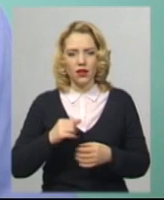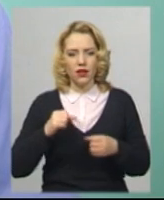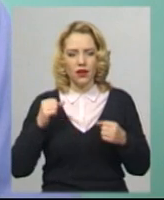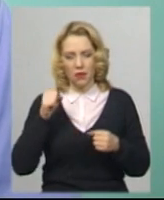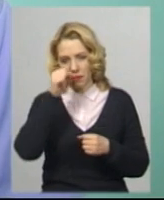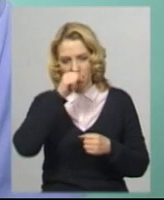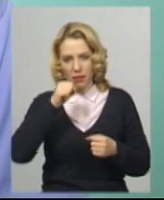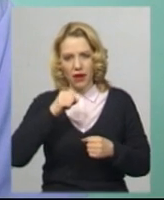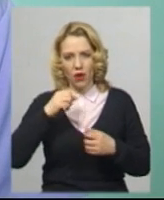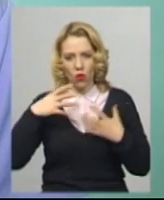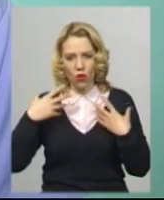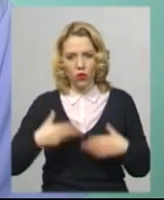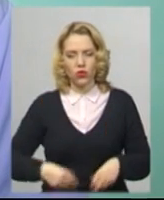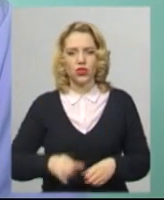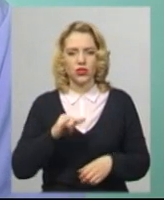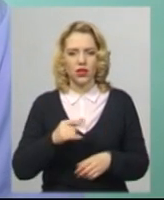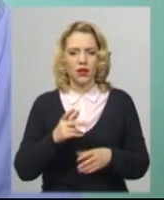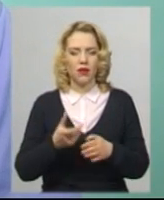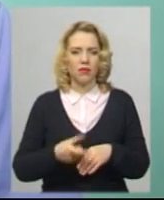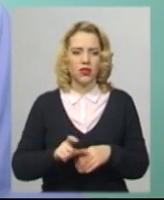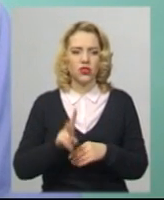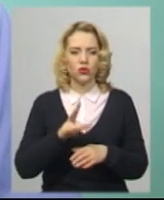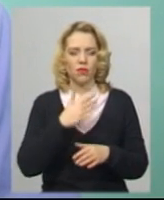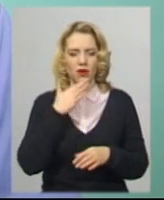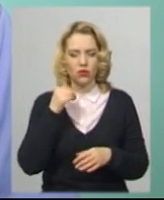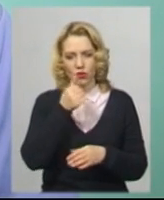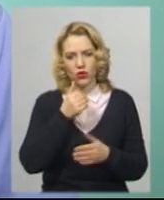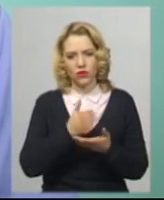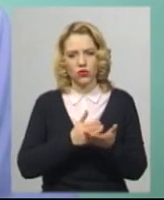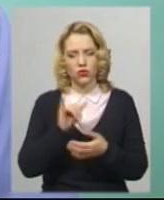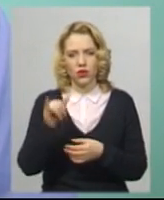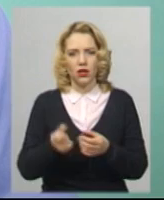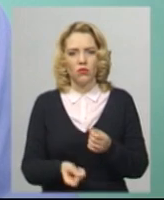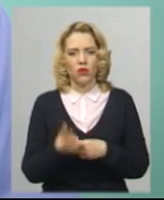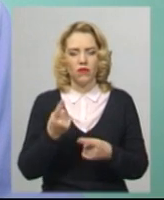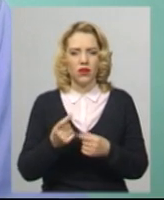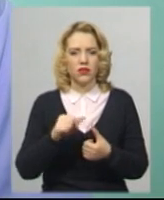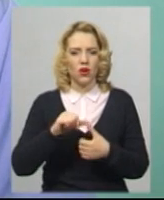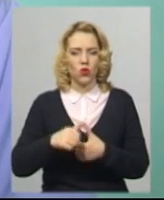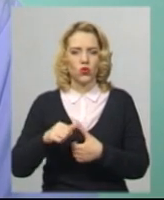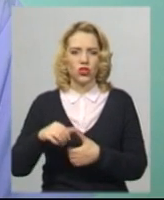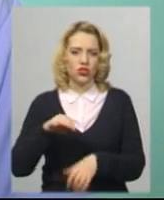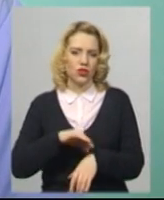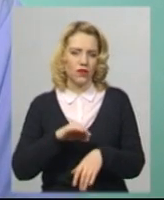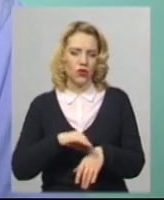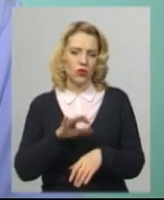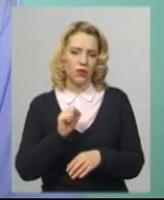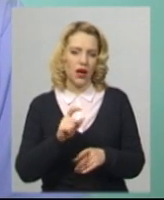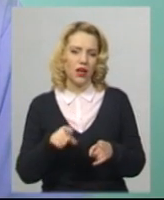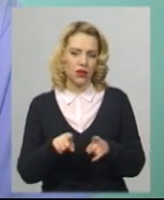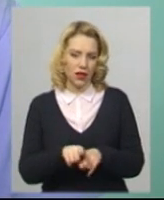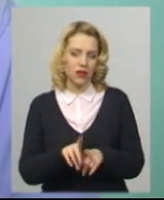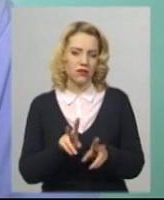більше ті, хто вже кілька років служить, в них вже проявляються хронічні хвороби, а, в принципі,